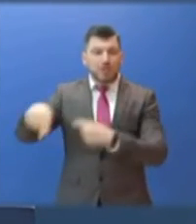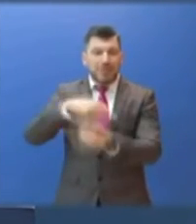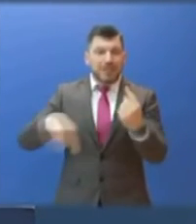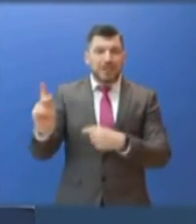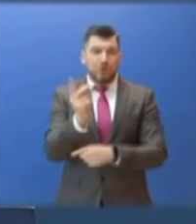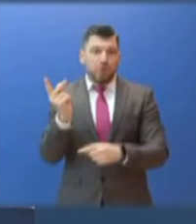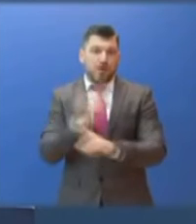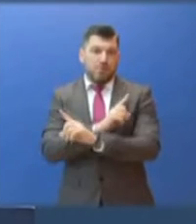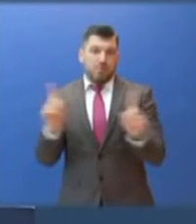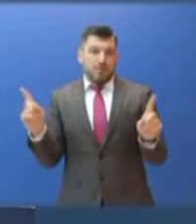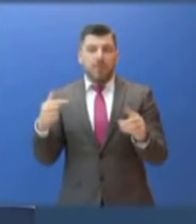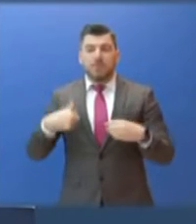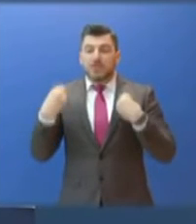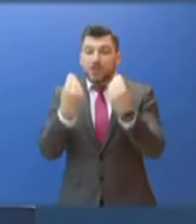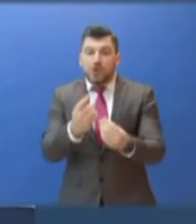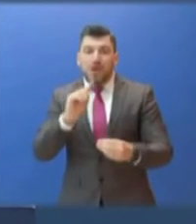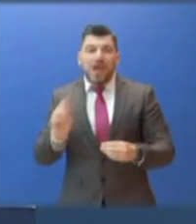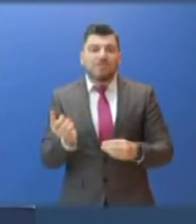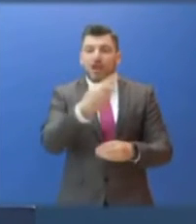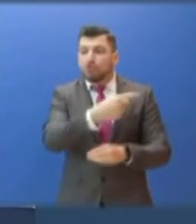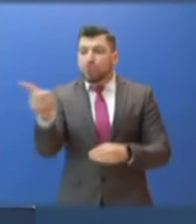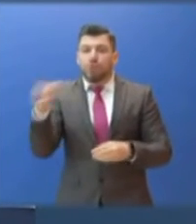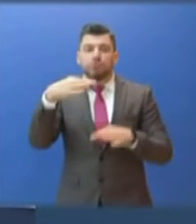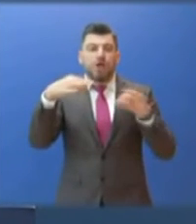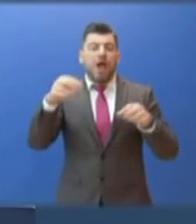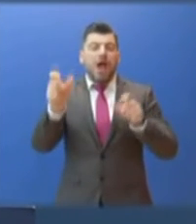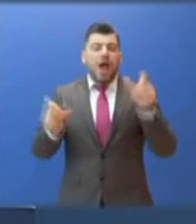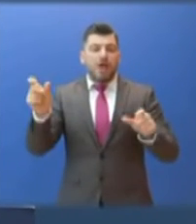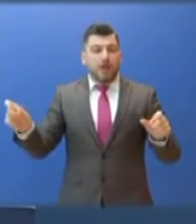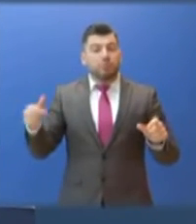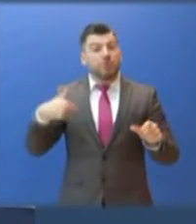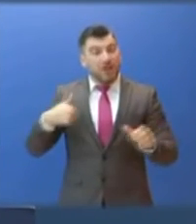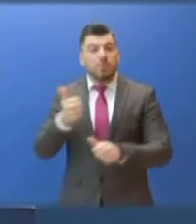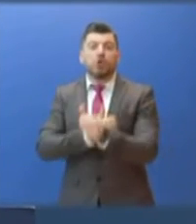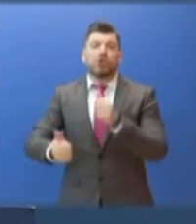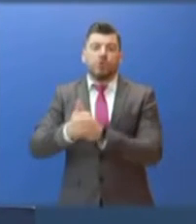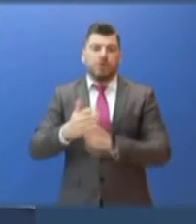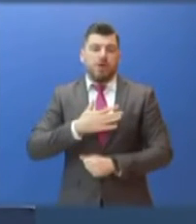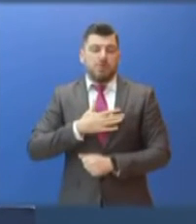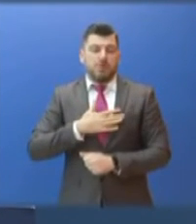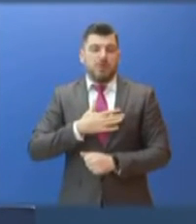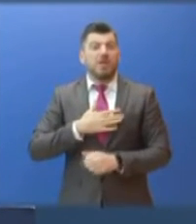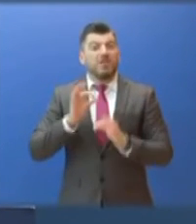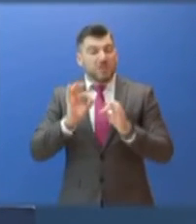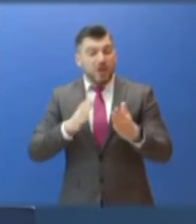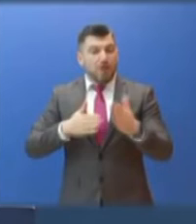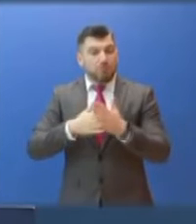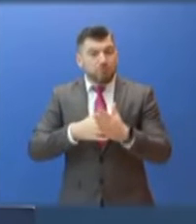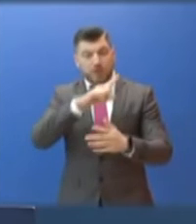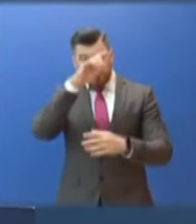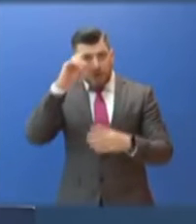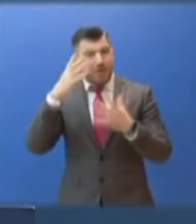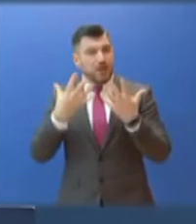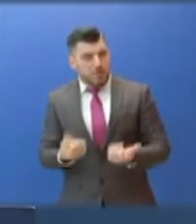ευκαιρίες που δίνουμε στους πιο αδύναμους, πράγμα που είναι αδιαπραγμάτευτη η προτεραιότητά μας. Παρά το δυσκενές διεθνές περιβάλλον, η στήριξη που